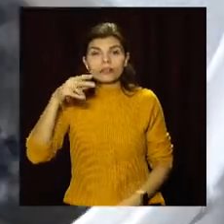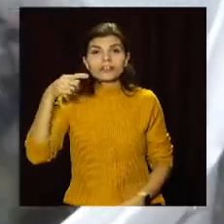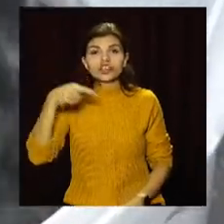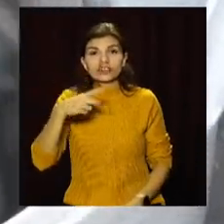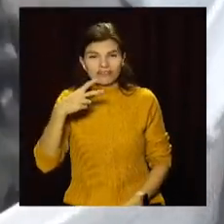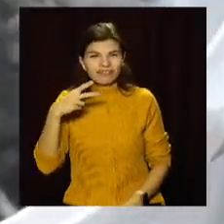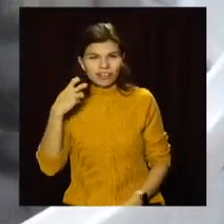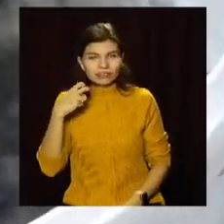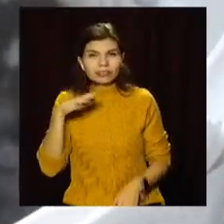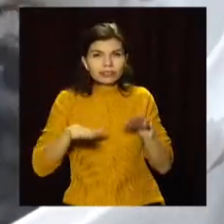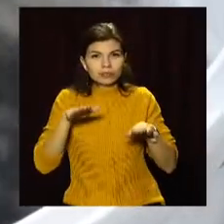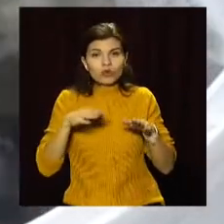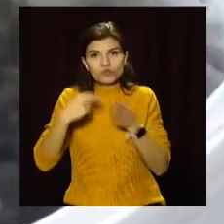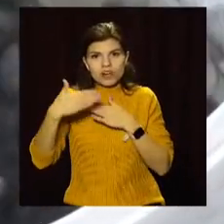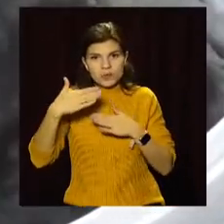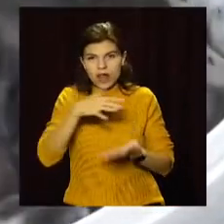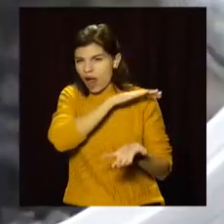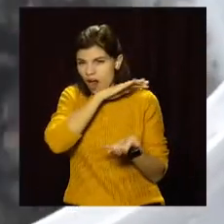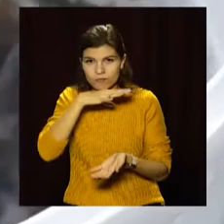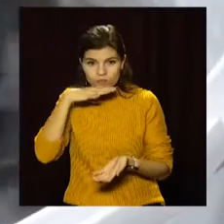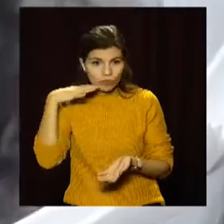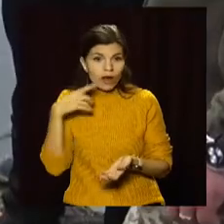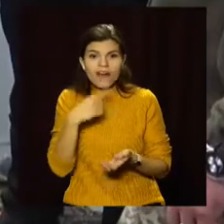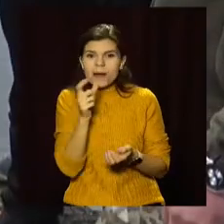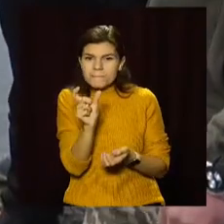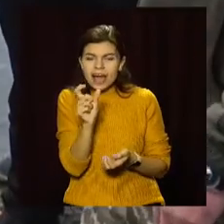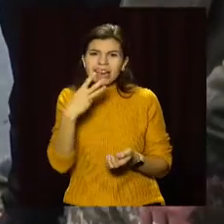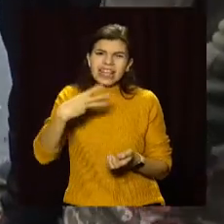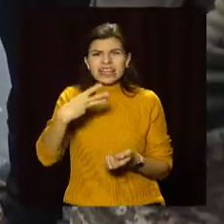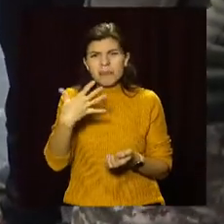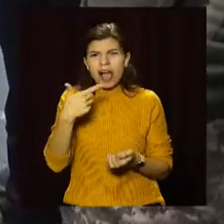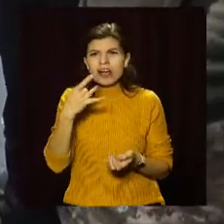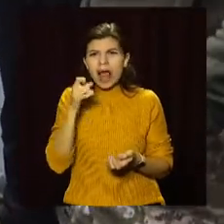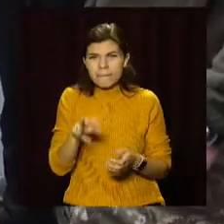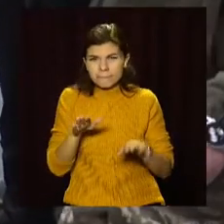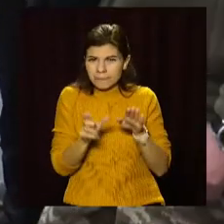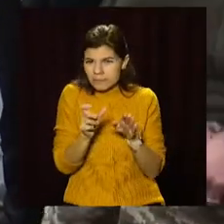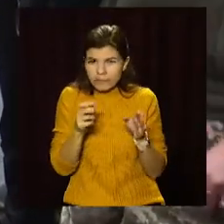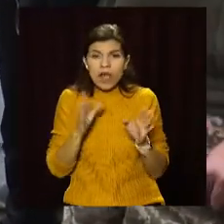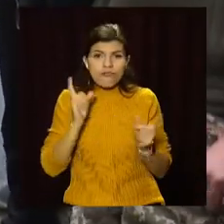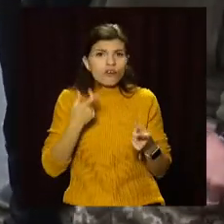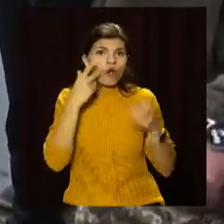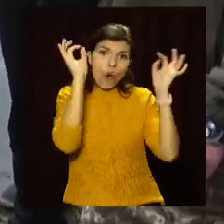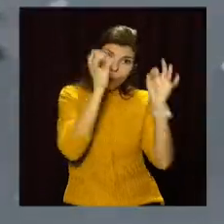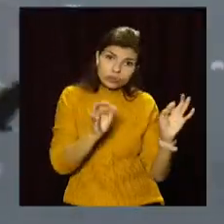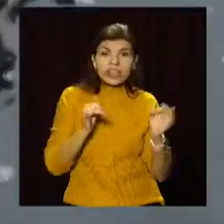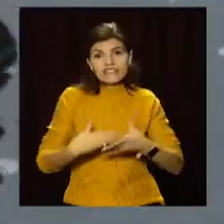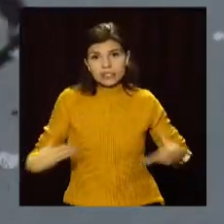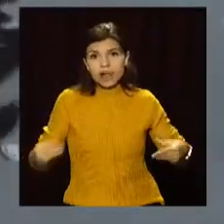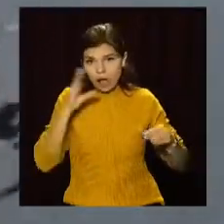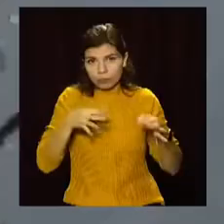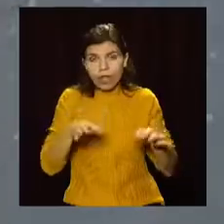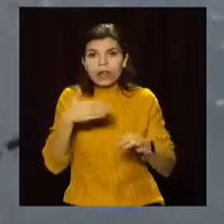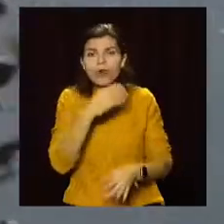амура. Цього разу випускали мальків вагою 30-35 грамів. Зазвичай зариблення проводять на весні або восени. У цей час, кажуть,